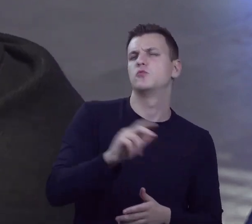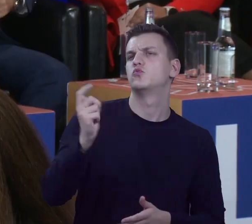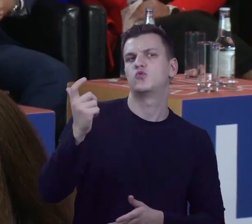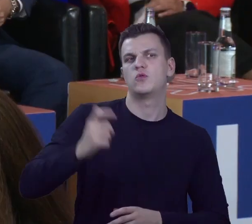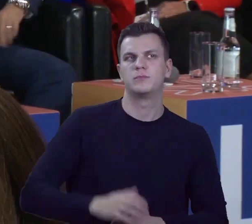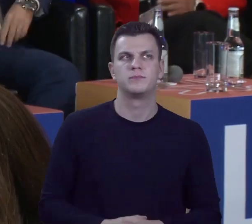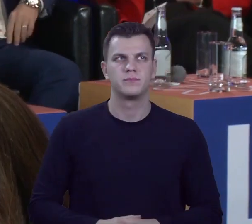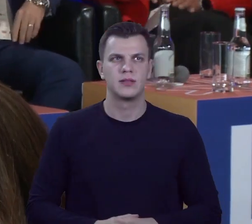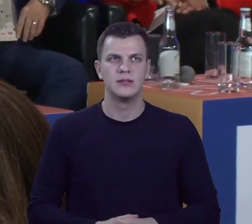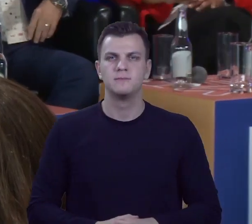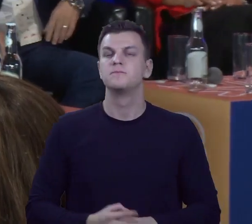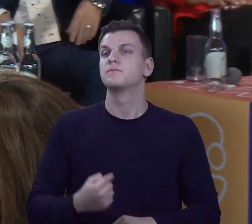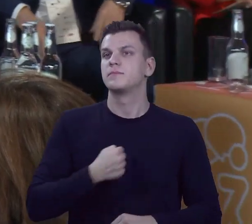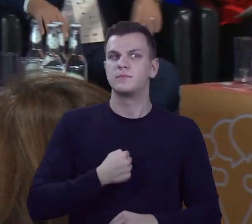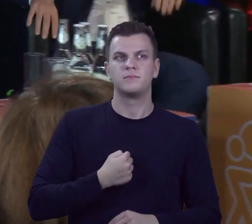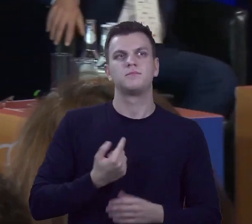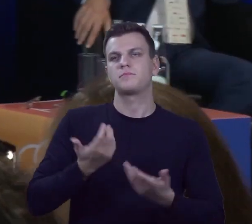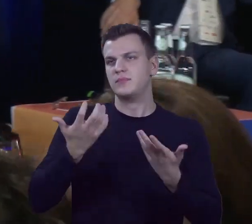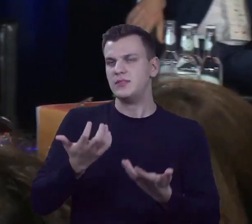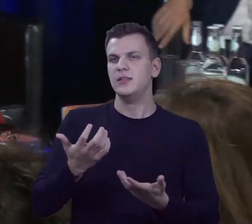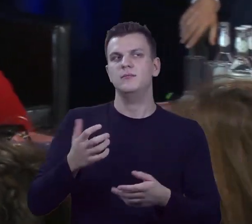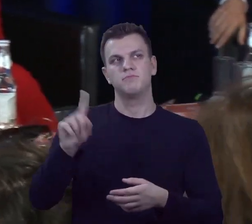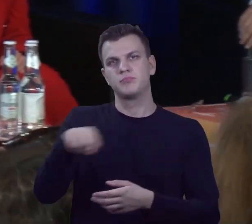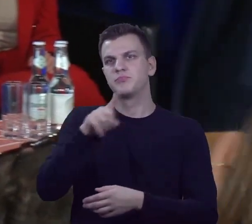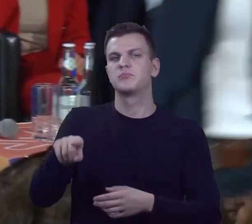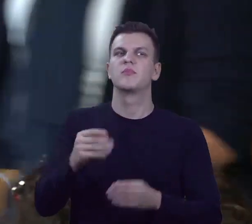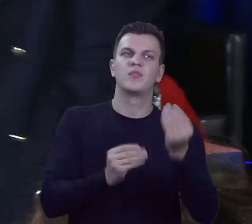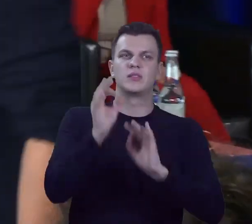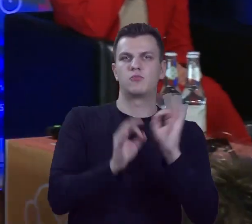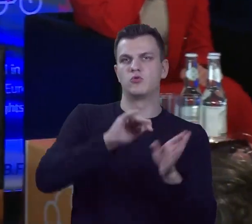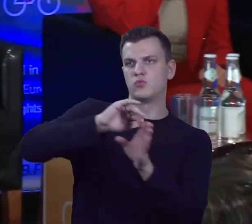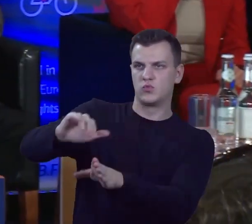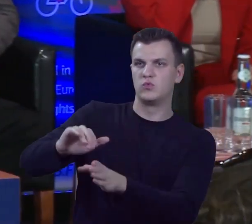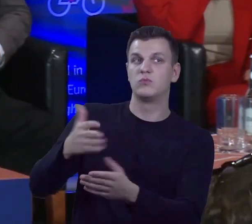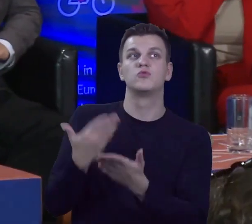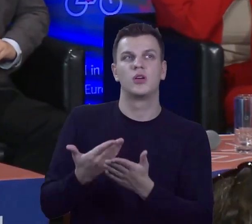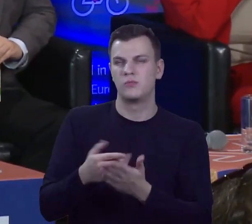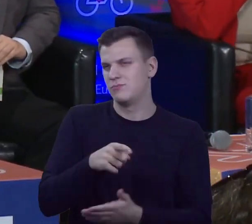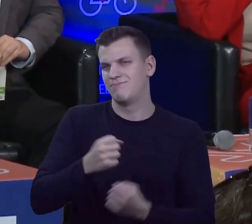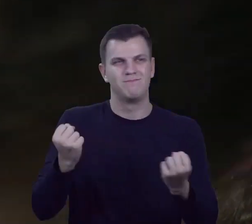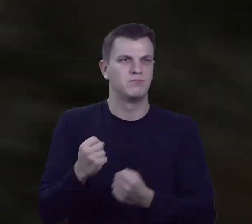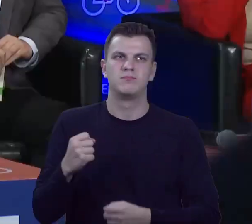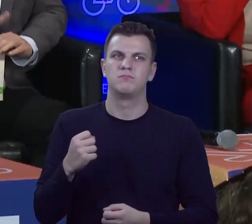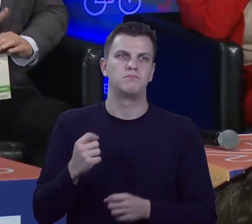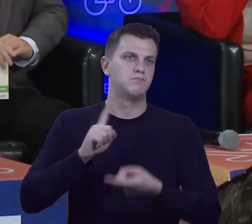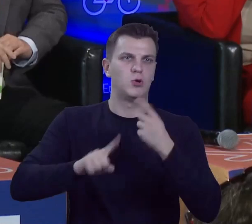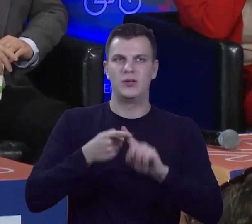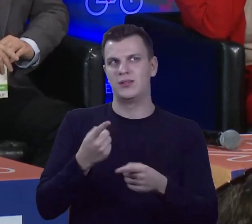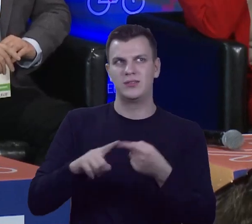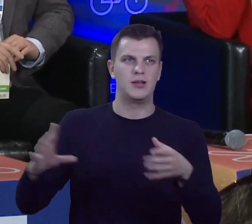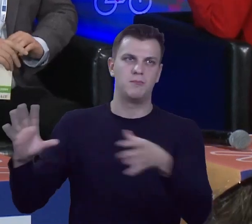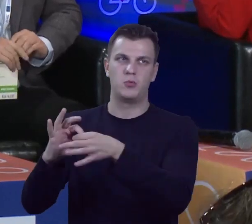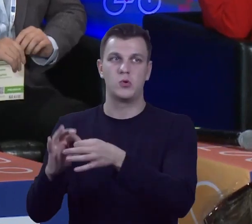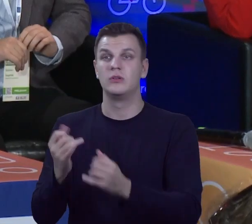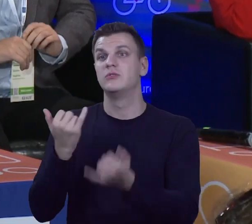Krótko, ja bym zniósł absolutorium, dlatego, że jest to stricte polityczny, stricte polityczny element i jeżeli